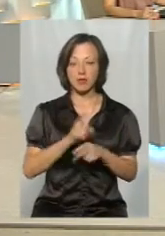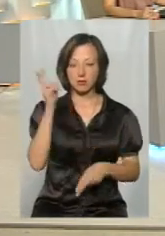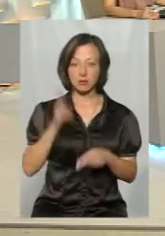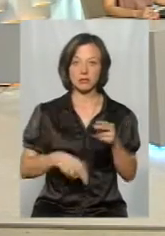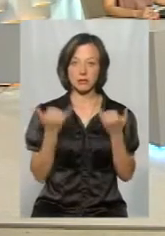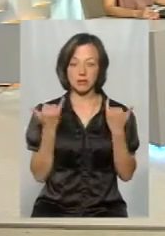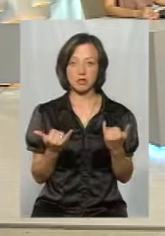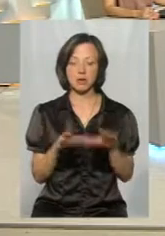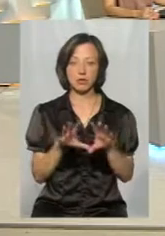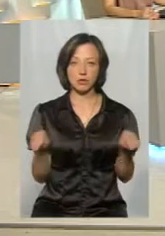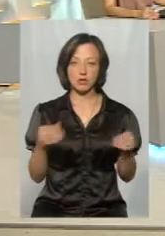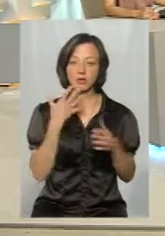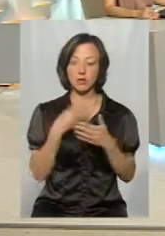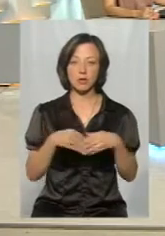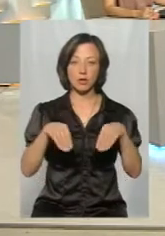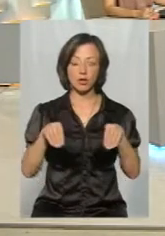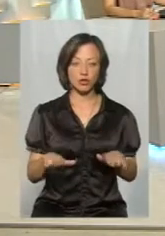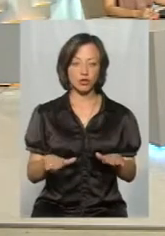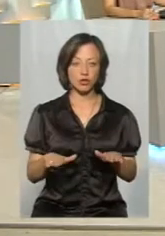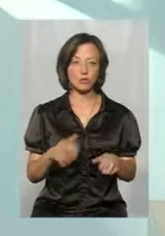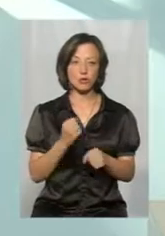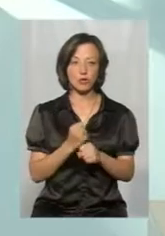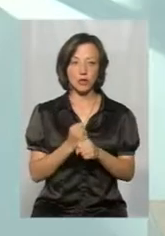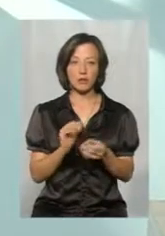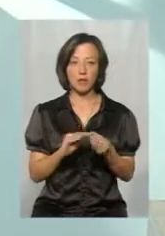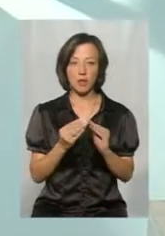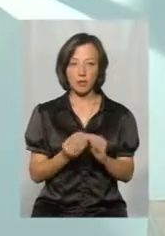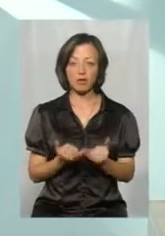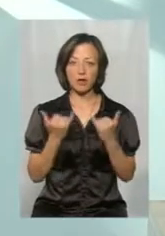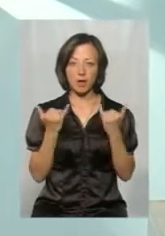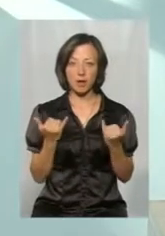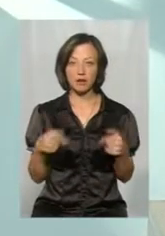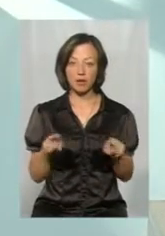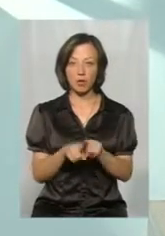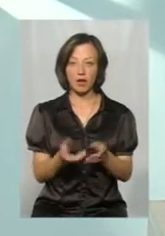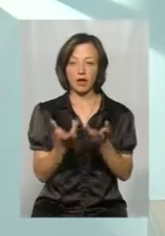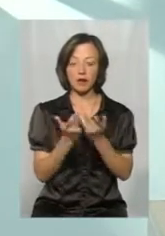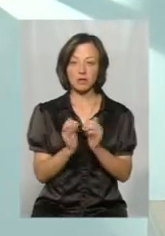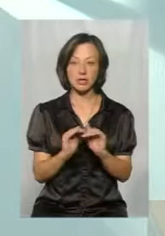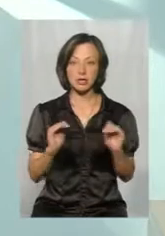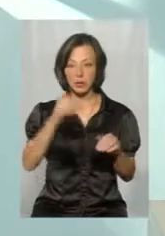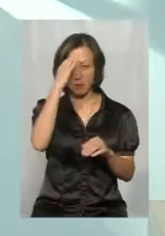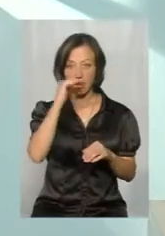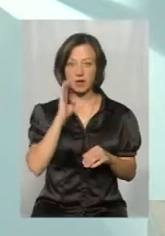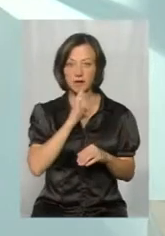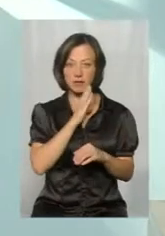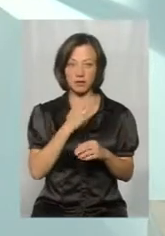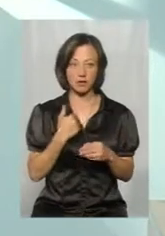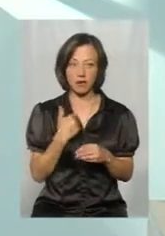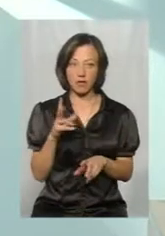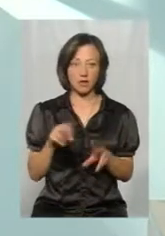сьогодні своїм рішенням зробити проблему для такої кількості дітей і батьків, ну,